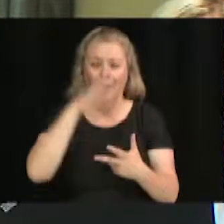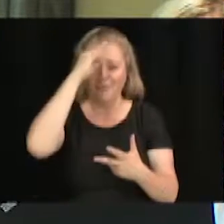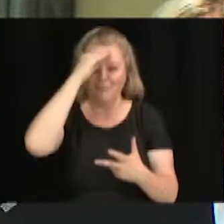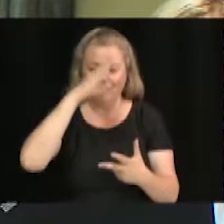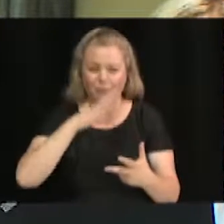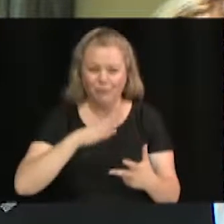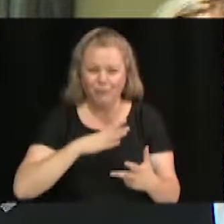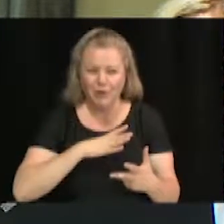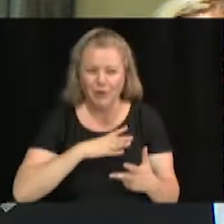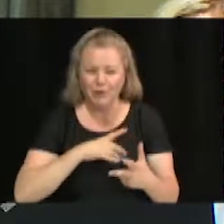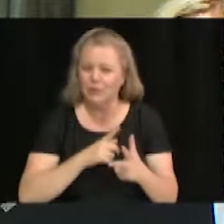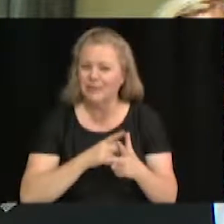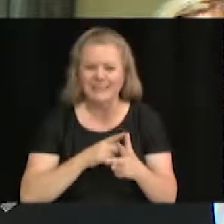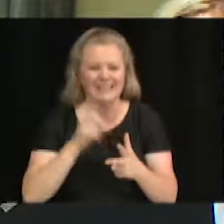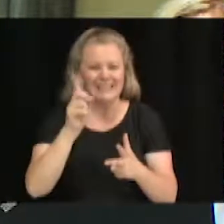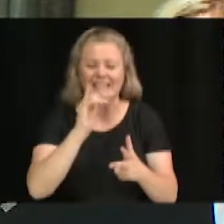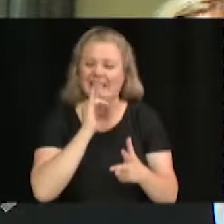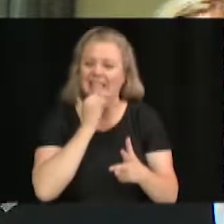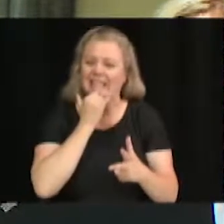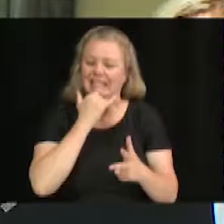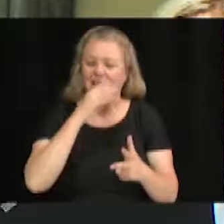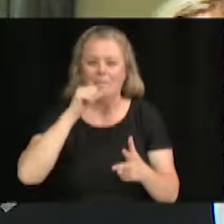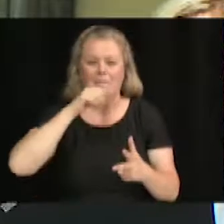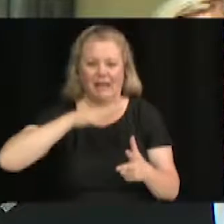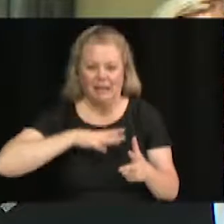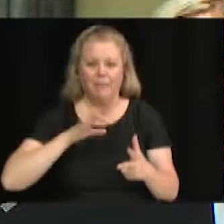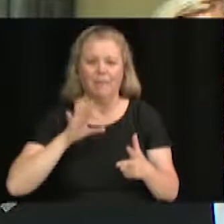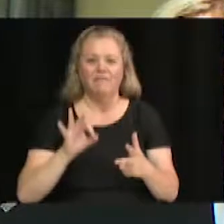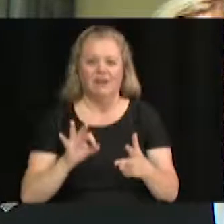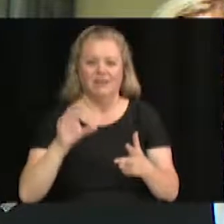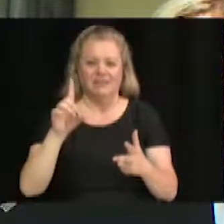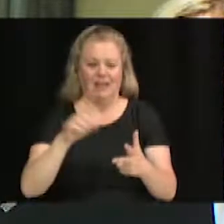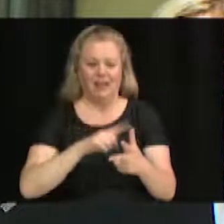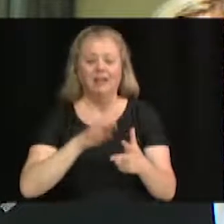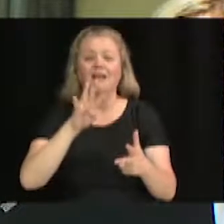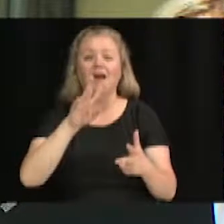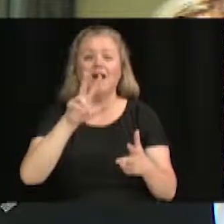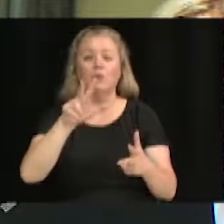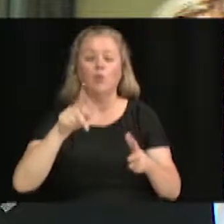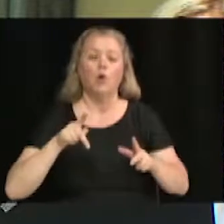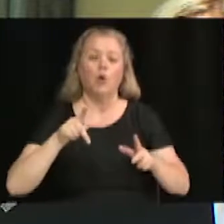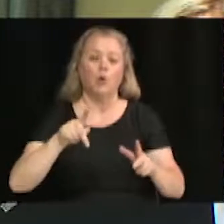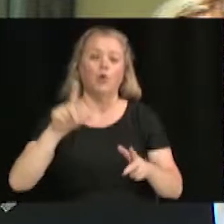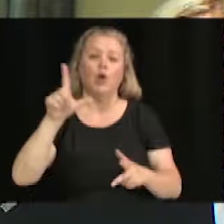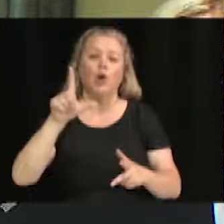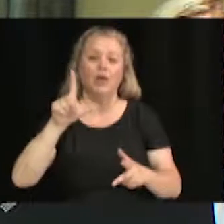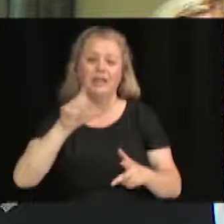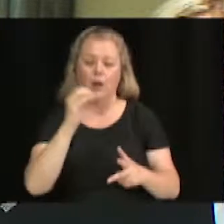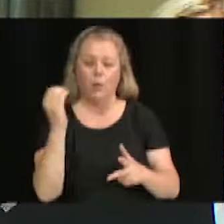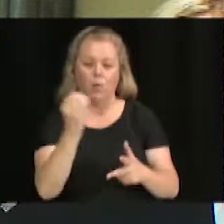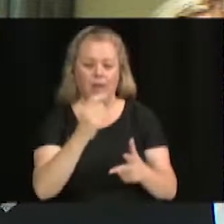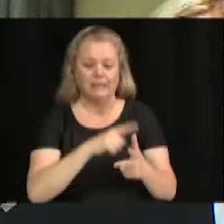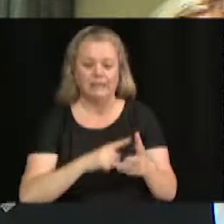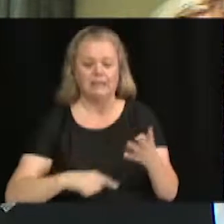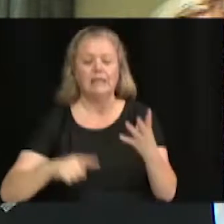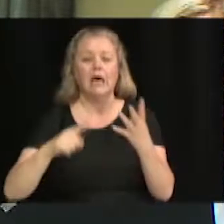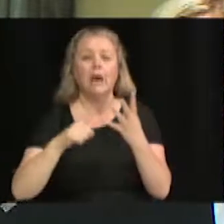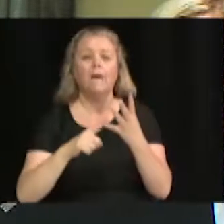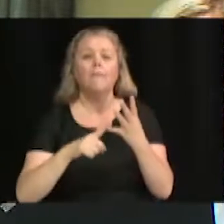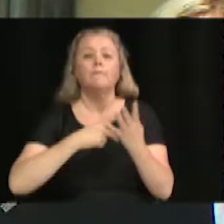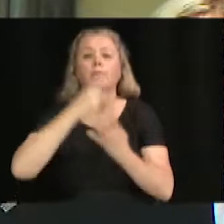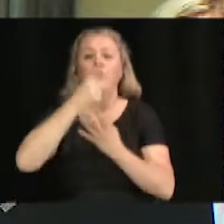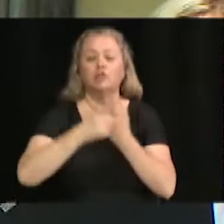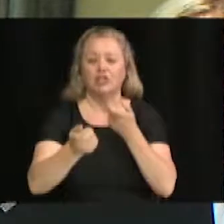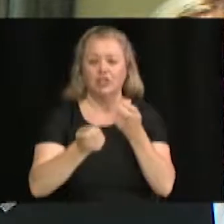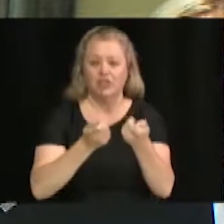Fransdegg du 43 rue Laurier-Ouest. Projet de gestion Lacaire pour le 40 boulevard